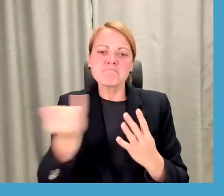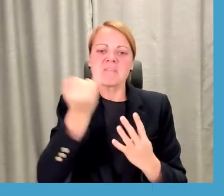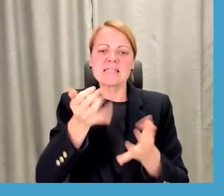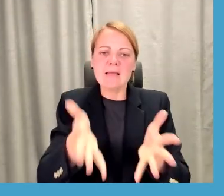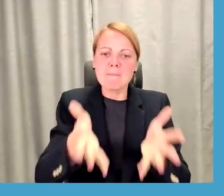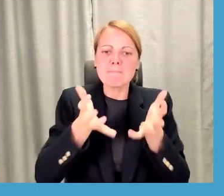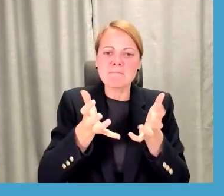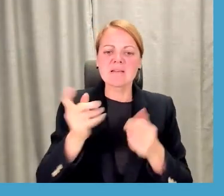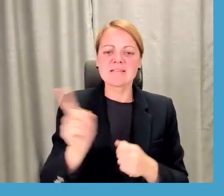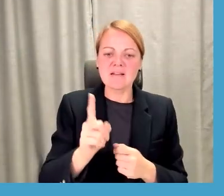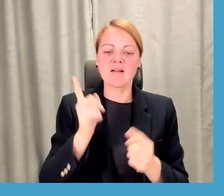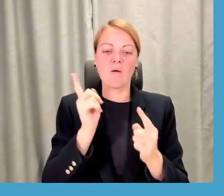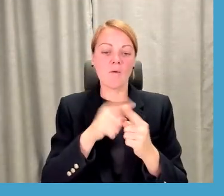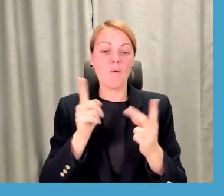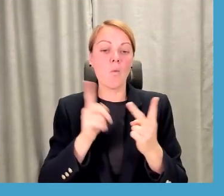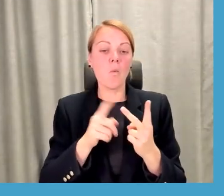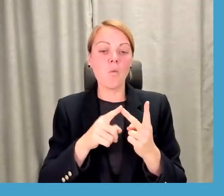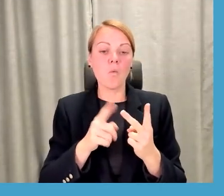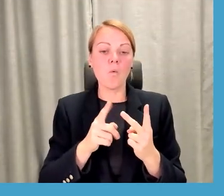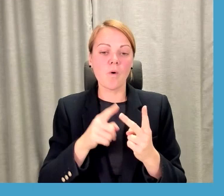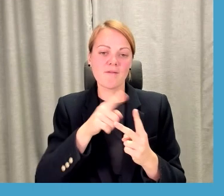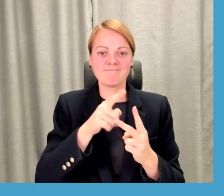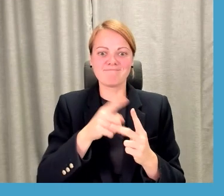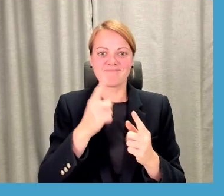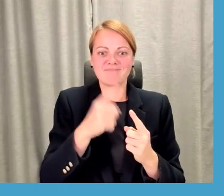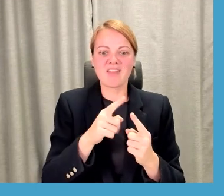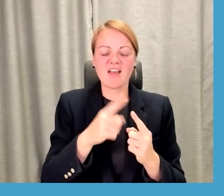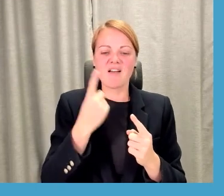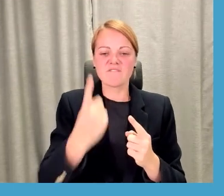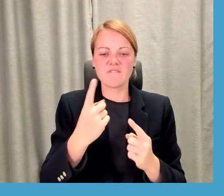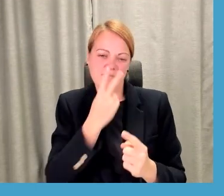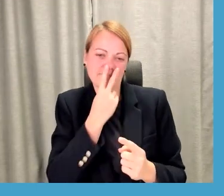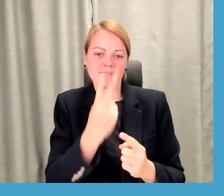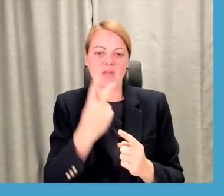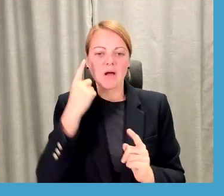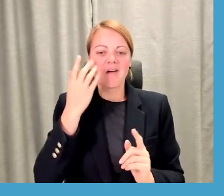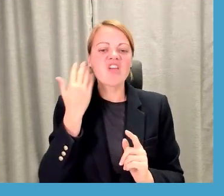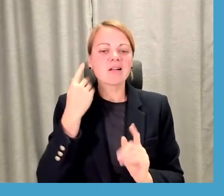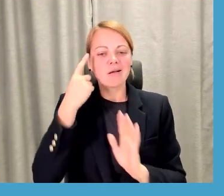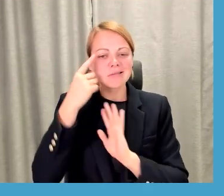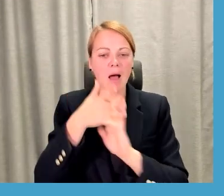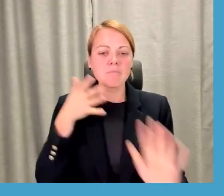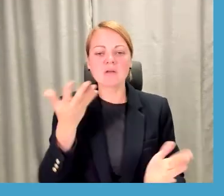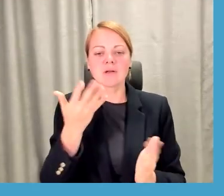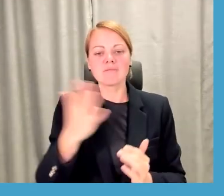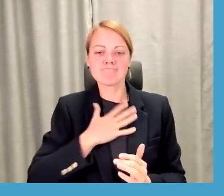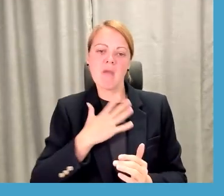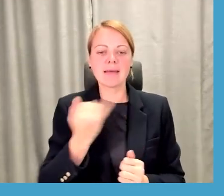tas būtu viens aspekts, jā, tā tad vieglāk ir saprast sevi interesējošās vietas, bet otra,